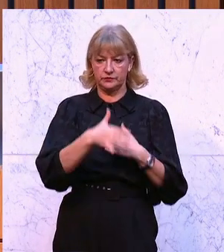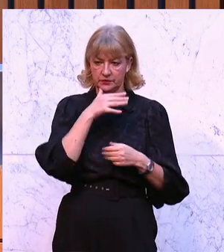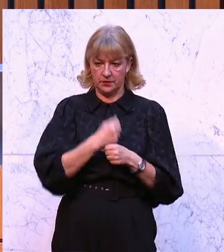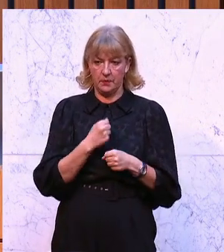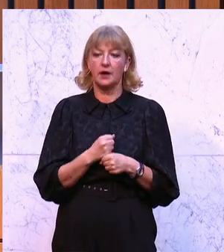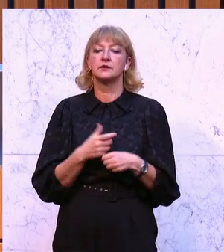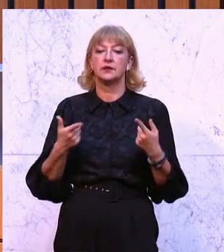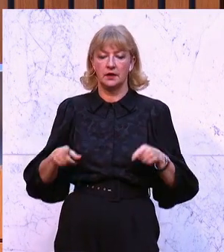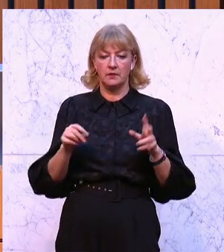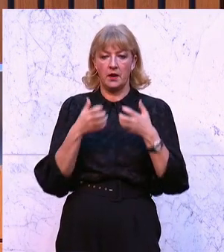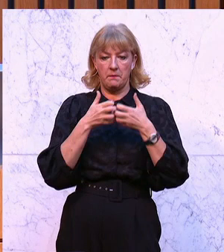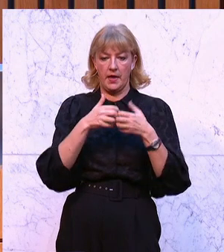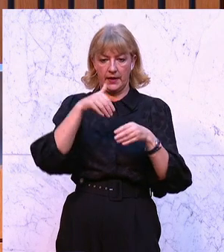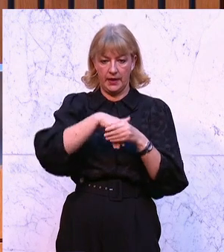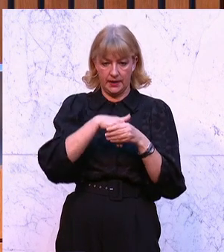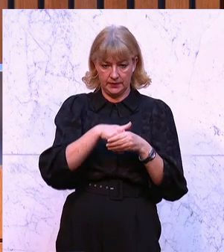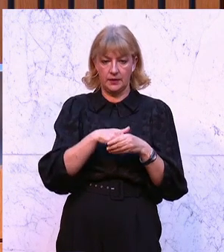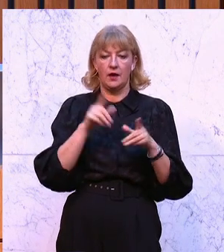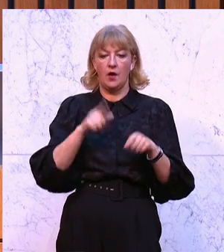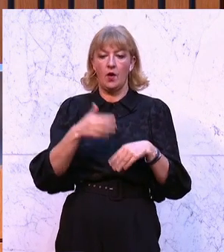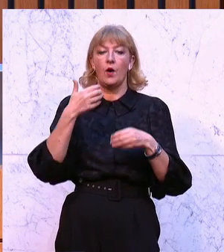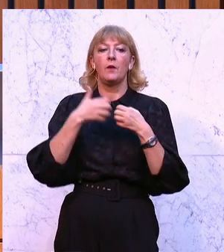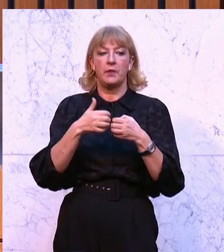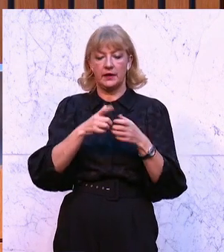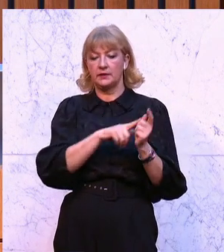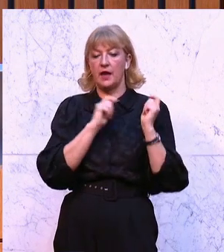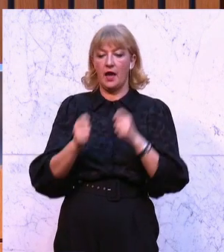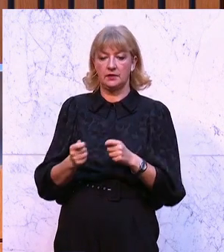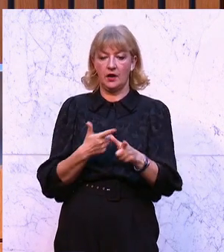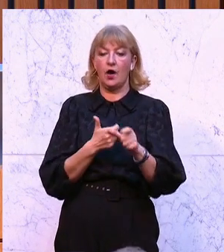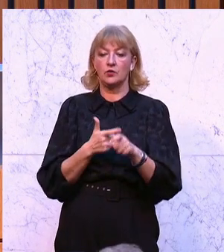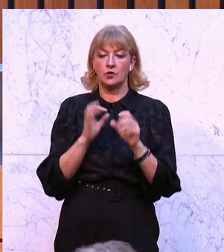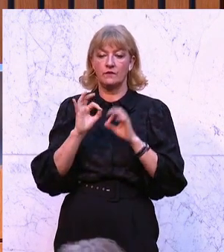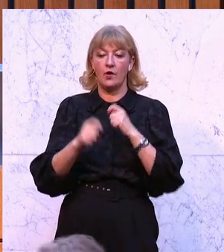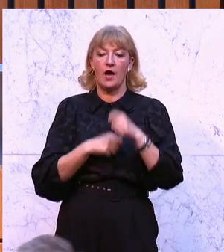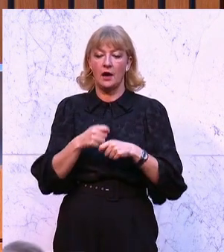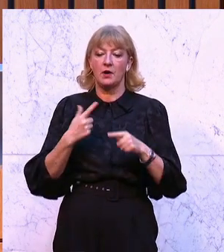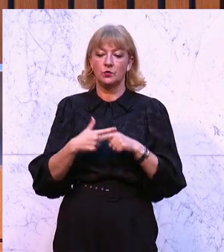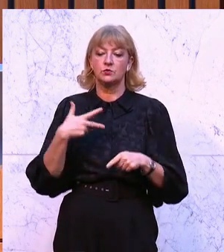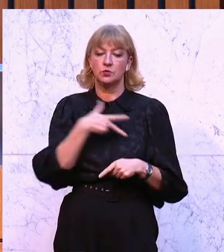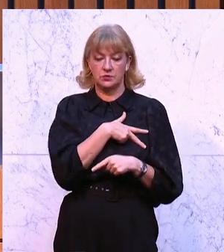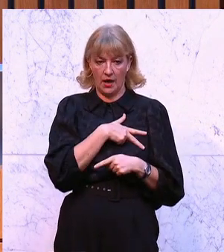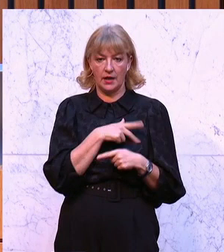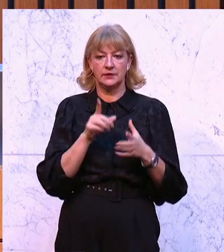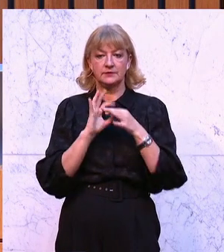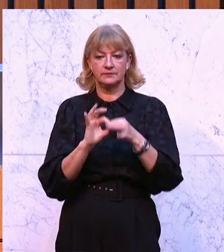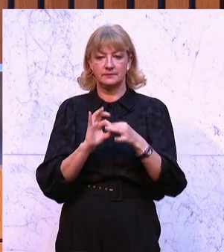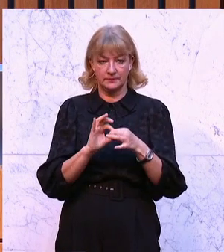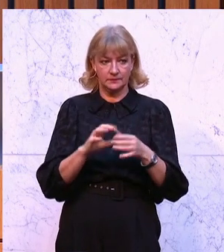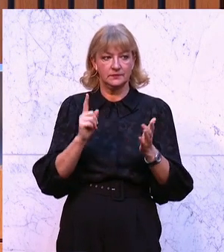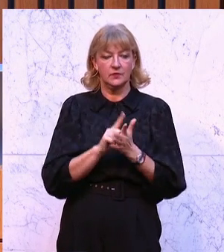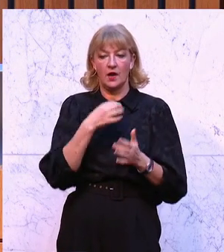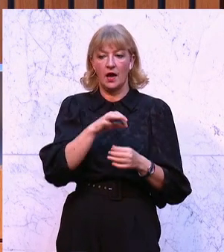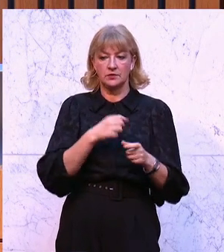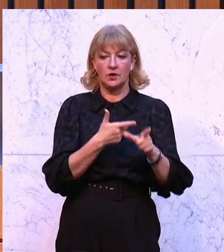Es sind dies Berichte, beziehungsweise ein Bericht und Antrag des Ausschusses für Arbeit und Soziales. Hinsichtlich der einzelnen